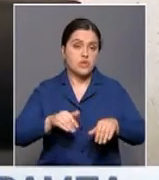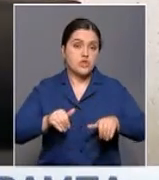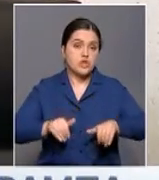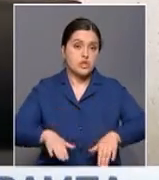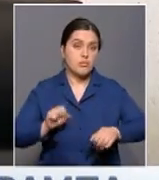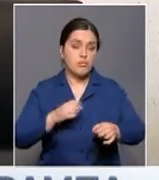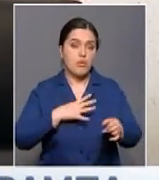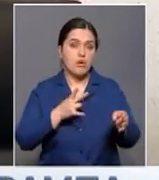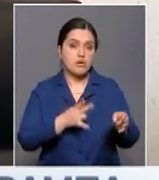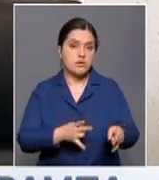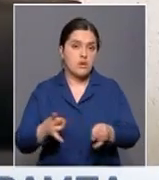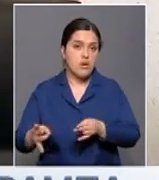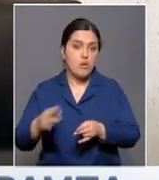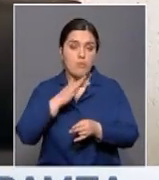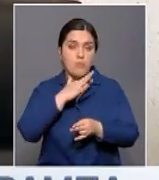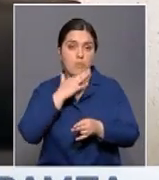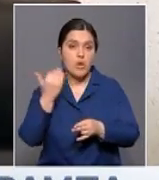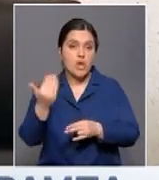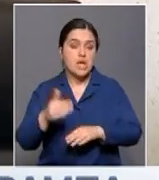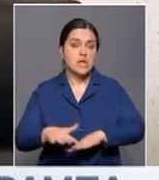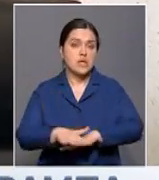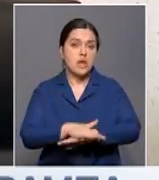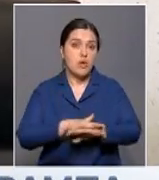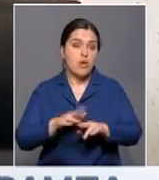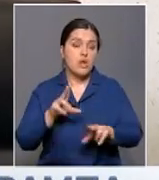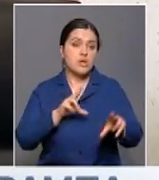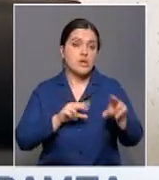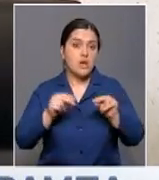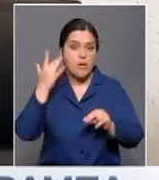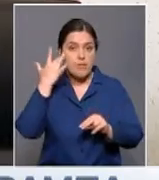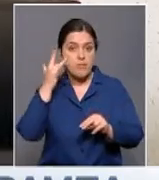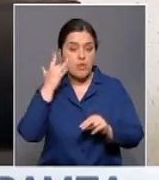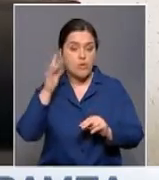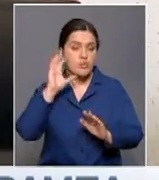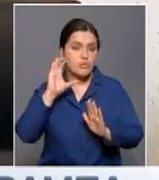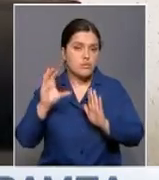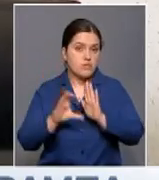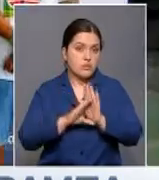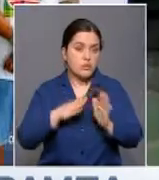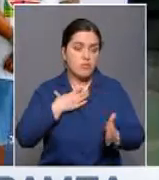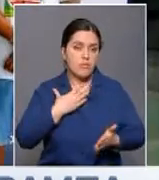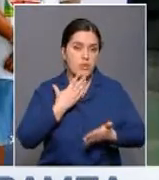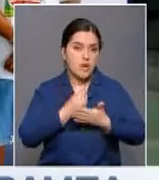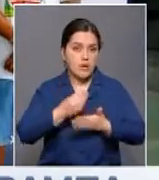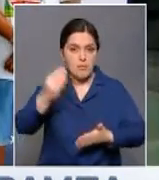пострадать множество мексиканцев. Мы надеемся, что американское правительство прислушается к нашему мнению.